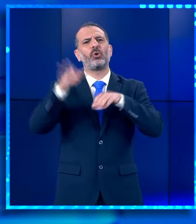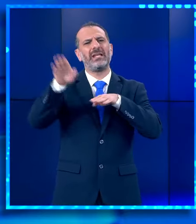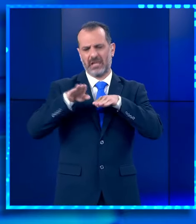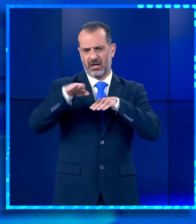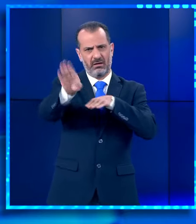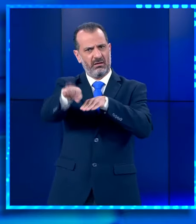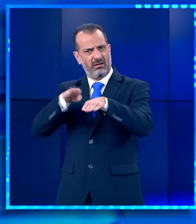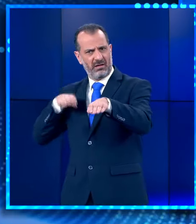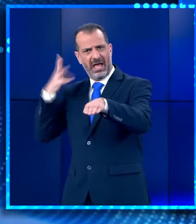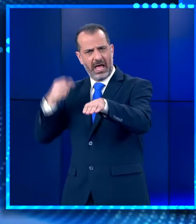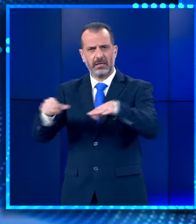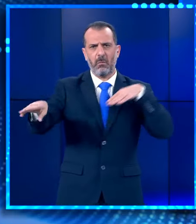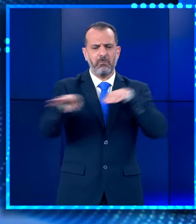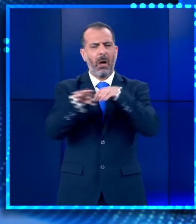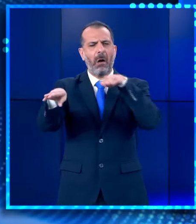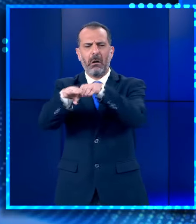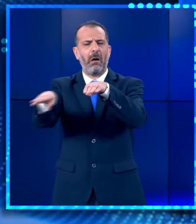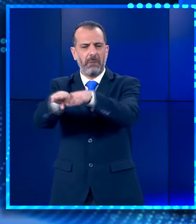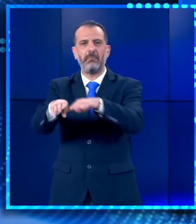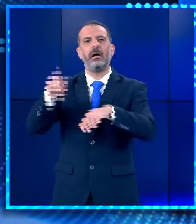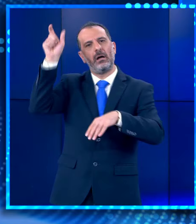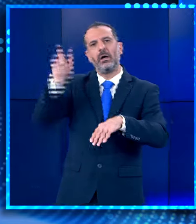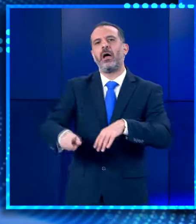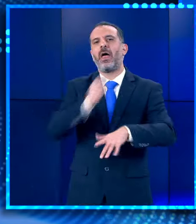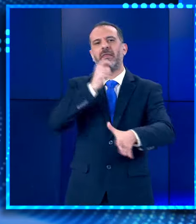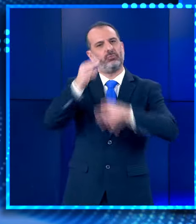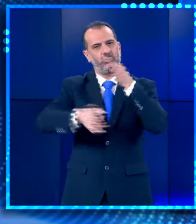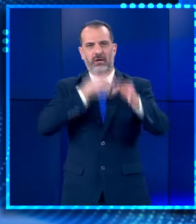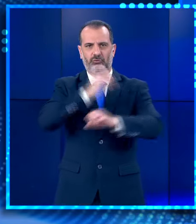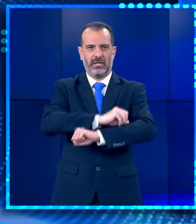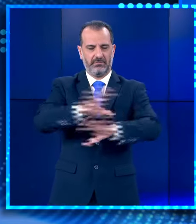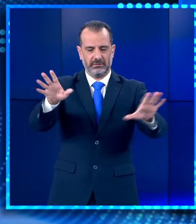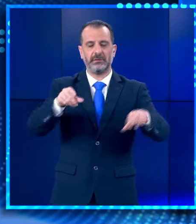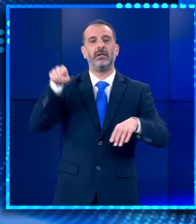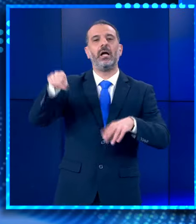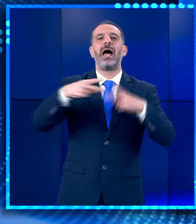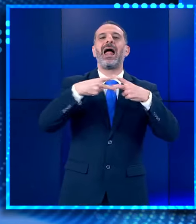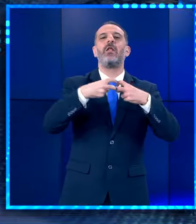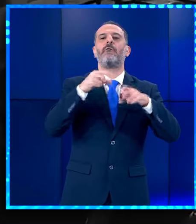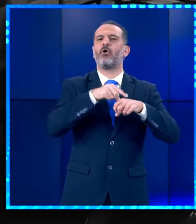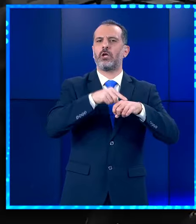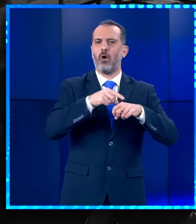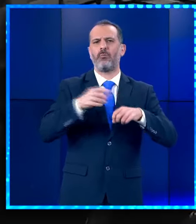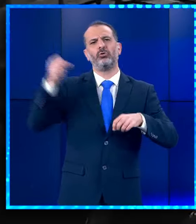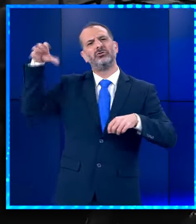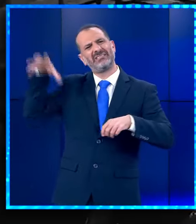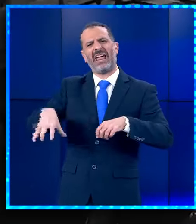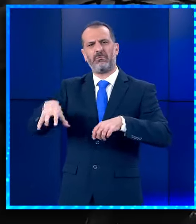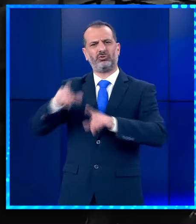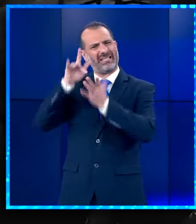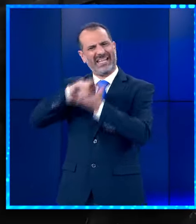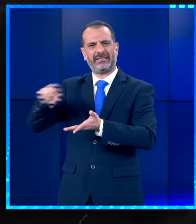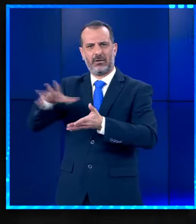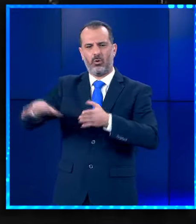οχήματα. Η Ελευθερία Ασπυράκη μαζί μας για να μας ενημερώσει. Ρένια το λεωφορείο μόλις χευγή από το αμαξοστάσιο και ξεκινούσε το